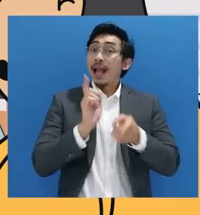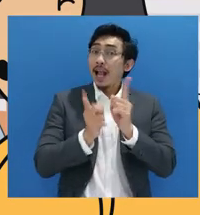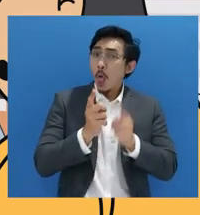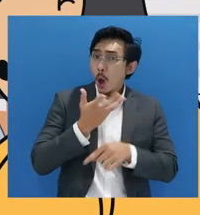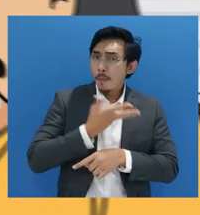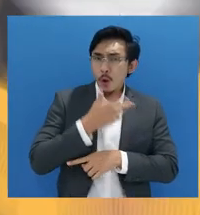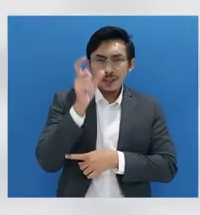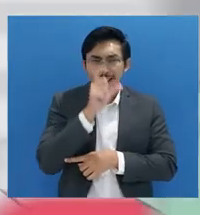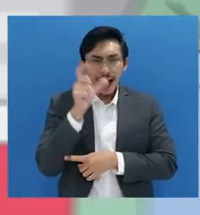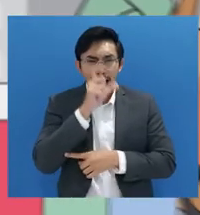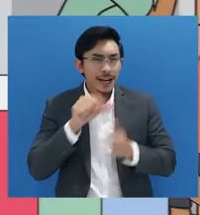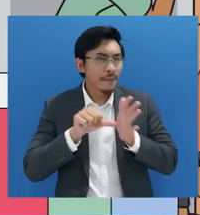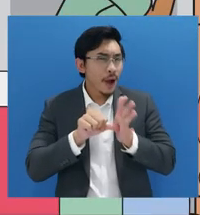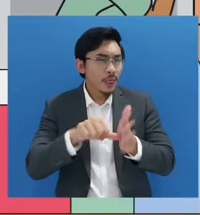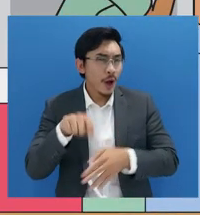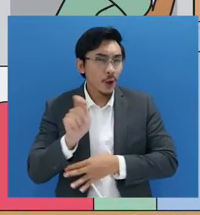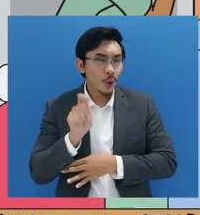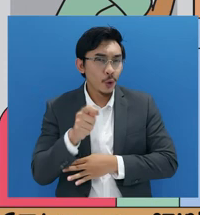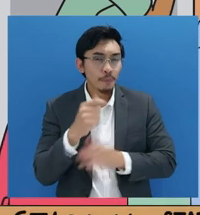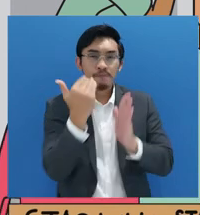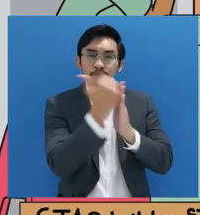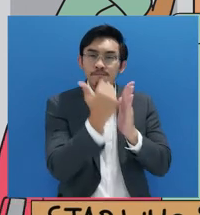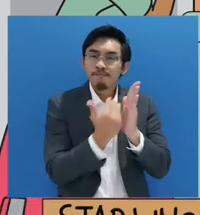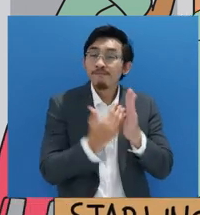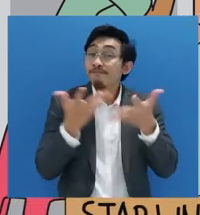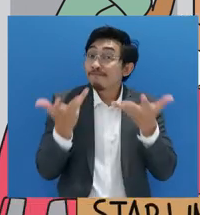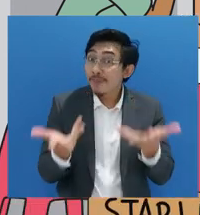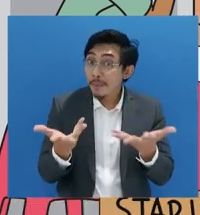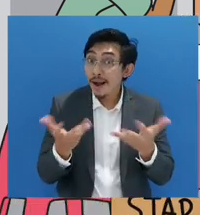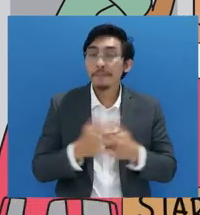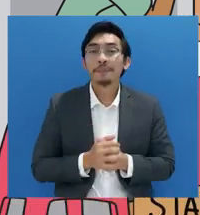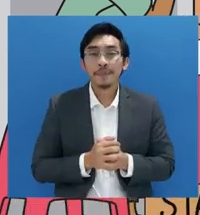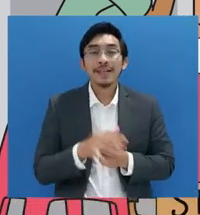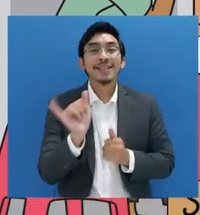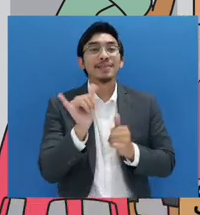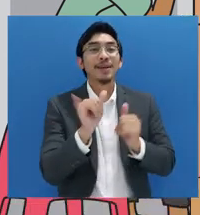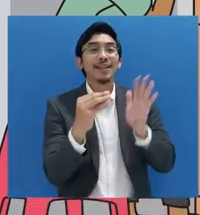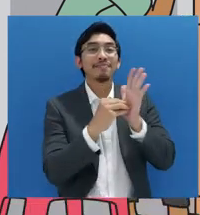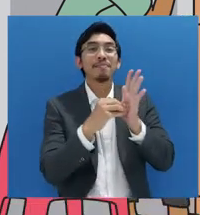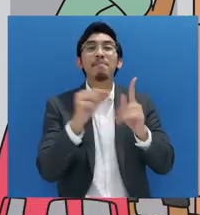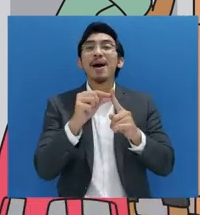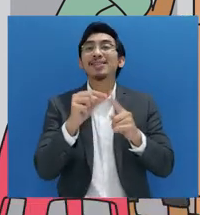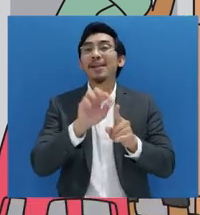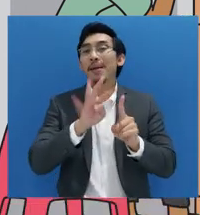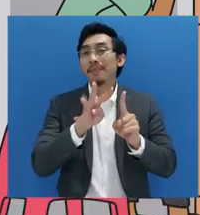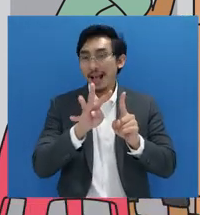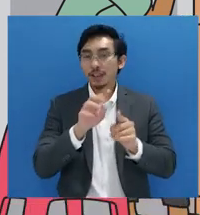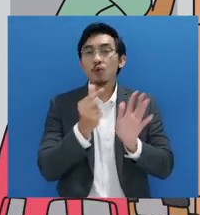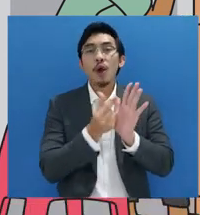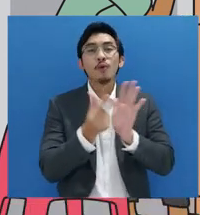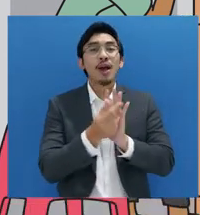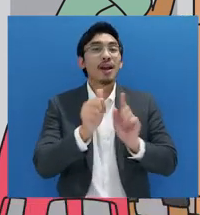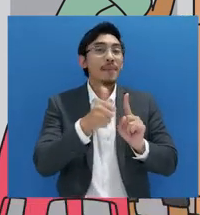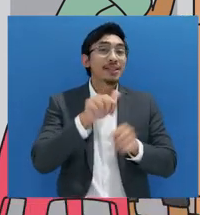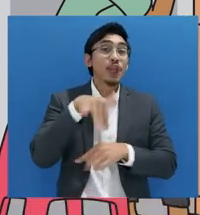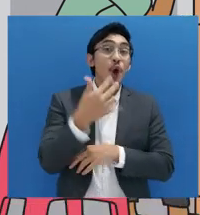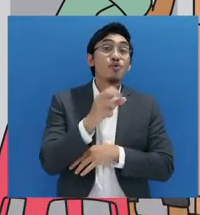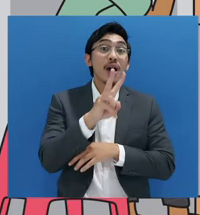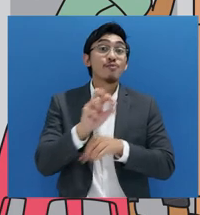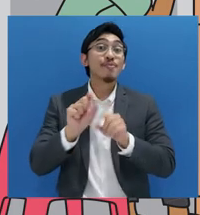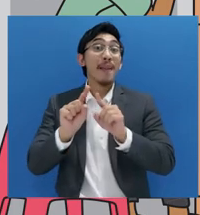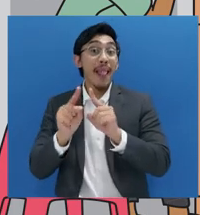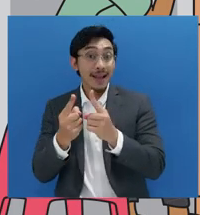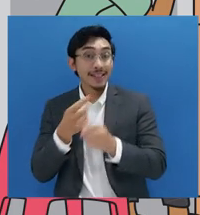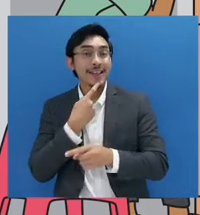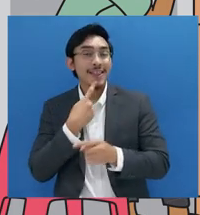bantuan hukum? Seperti disebutkan Pasal 14 Undang-Undang No. 16 Tahun 2011 tentang bantuan hukum, yaitu